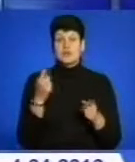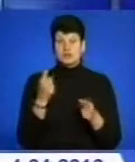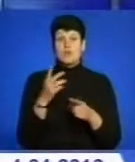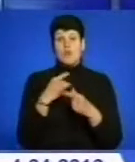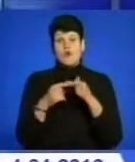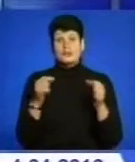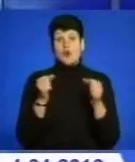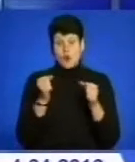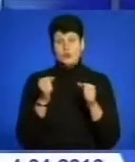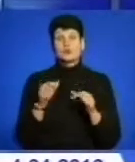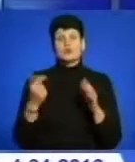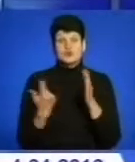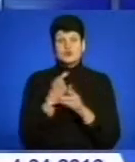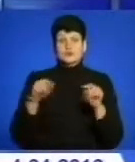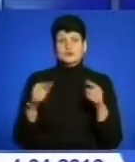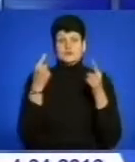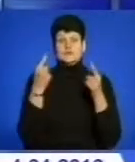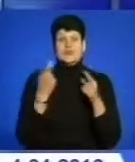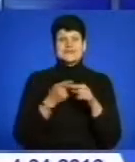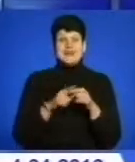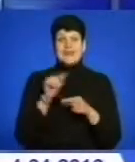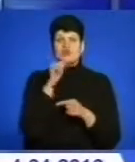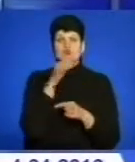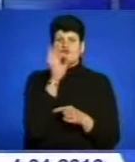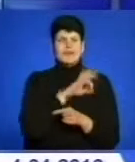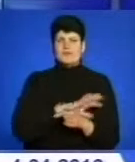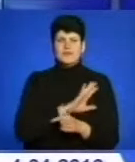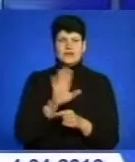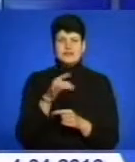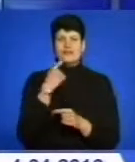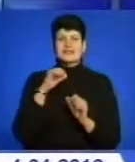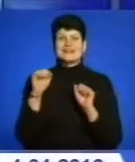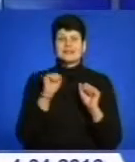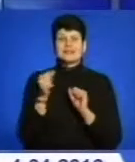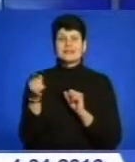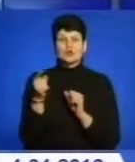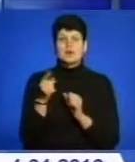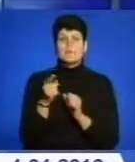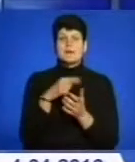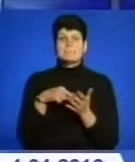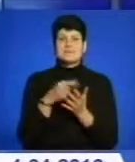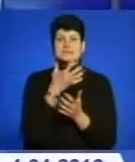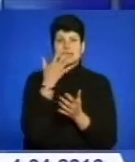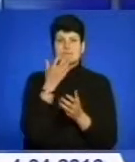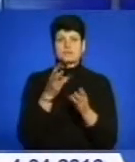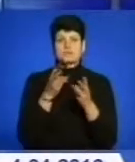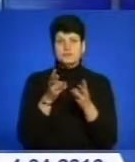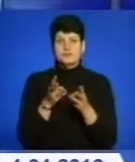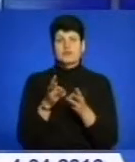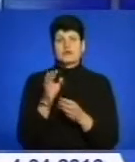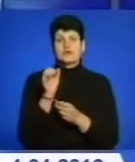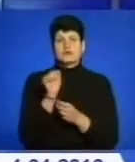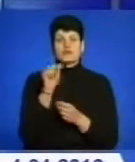подача тепла буде відновлена одразу, хоч це економічно невигідно, повідомив керівник Тернопіль-Міськ теплокомуненерго Андрій Шумак.